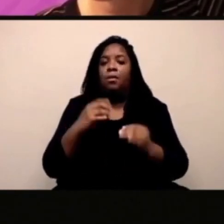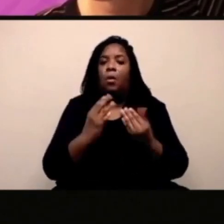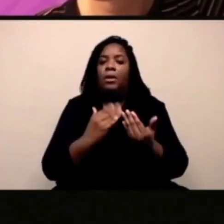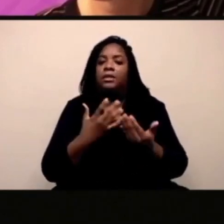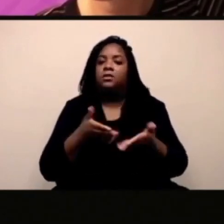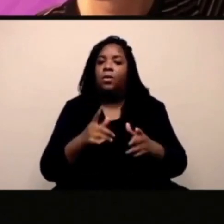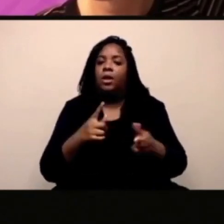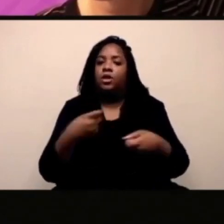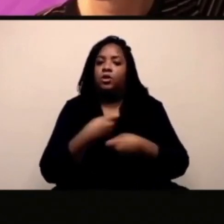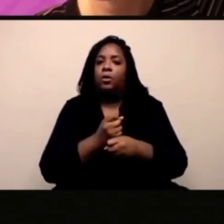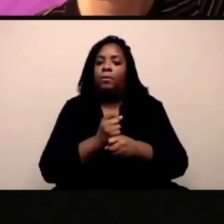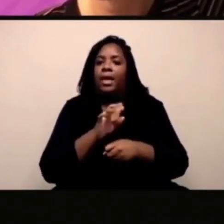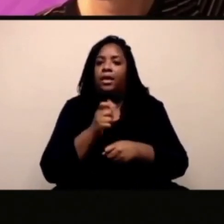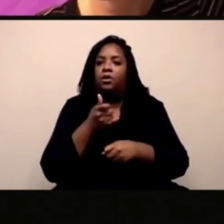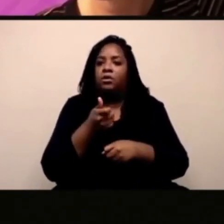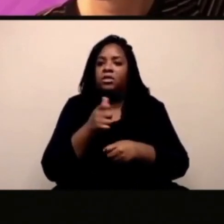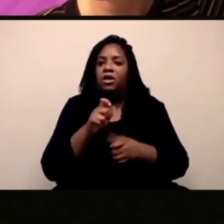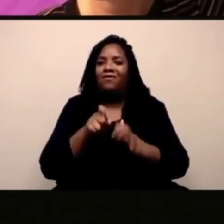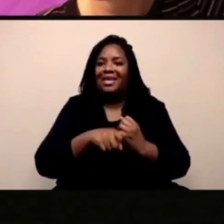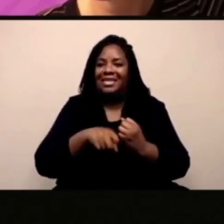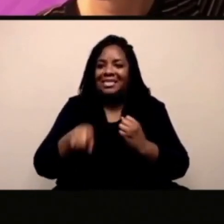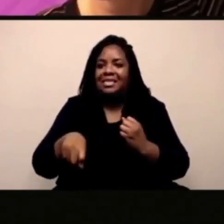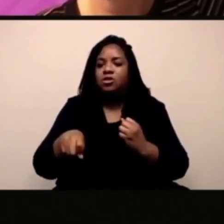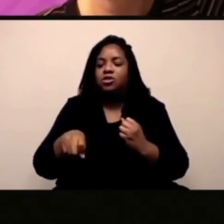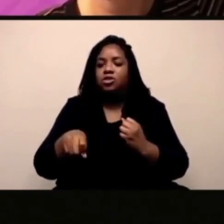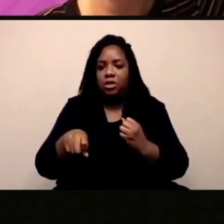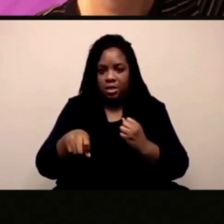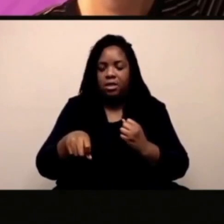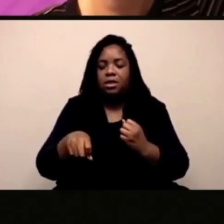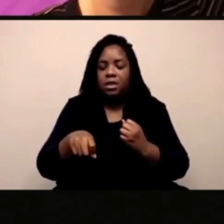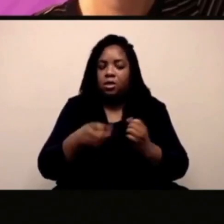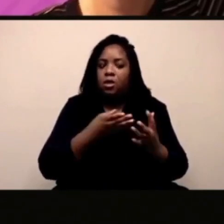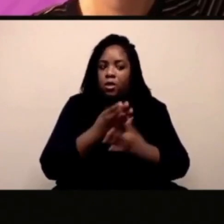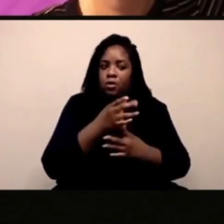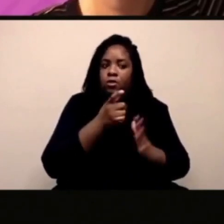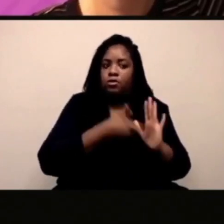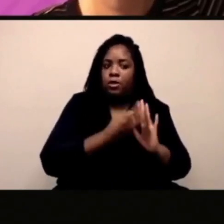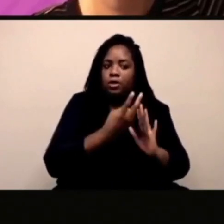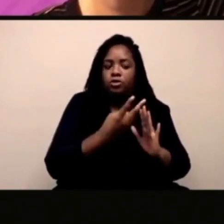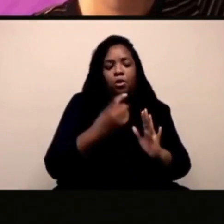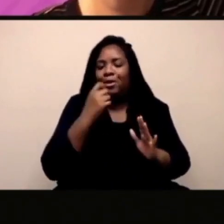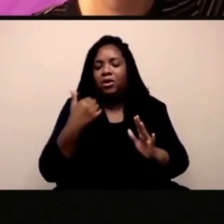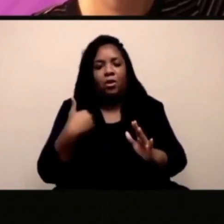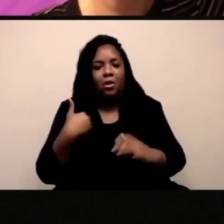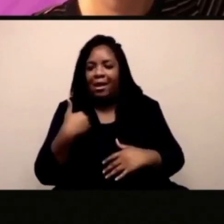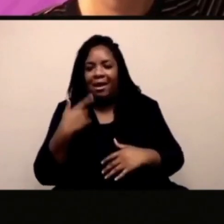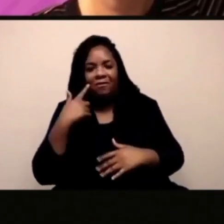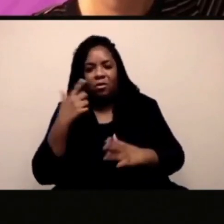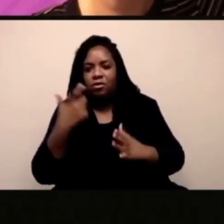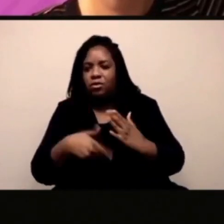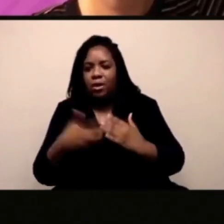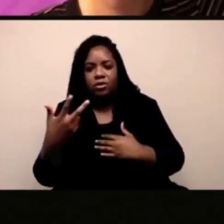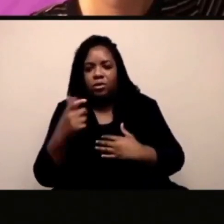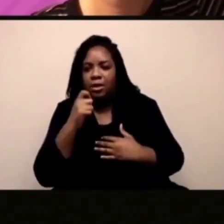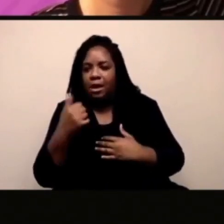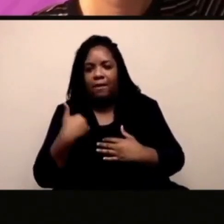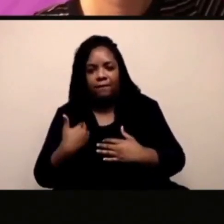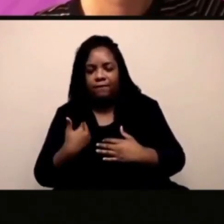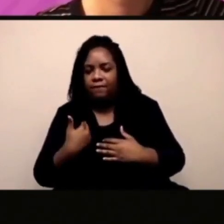si chiamava Scratch X e c'era una forma più semplice di creare le proprie